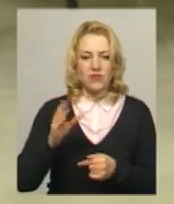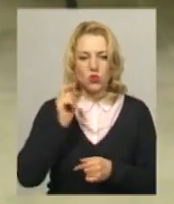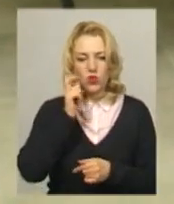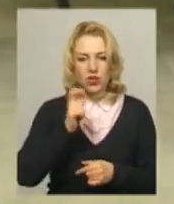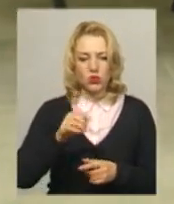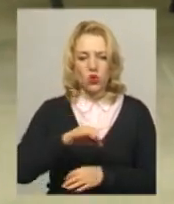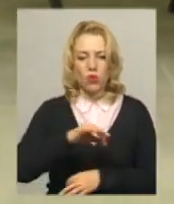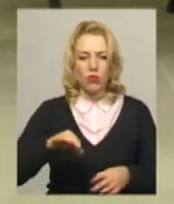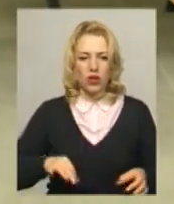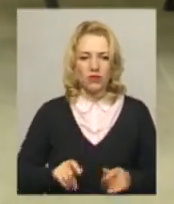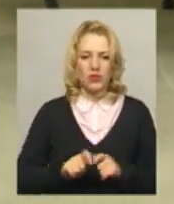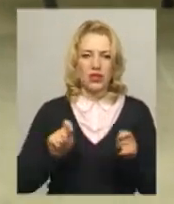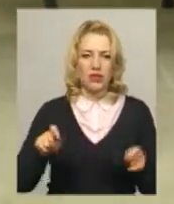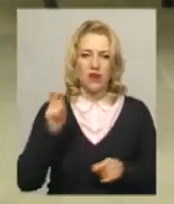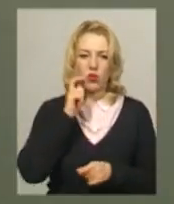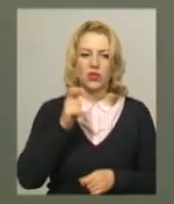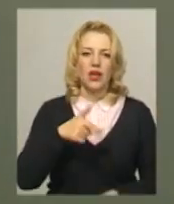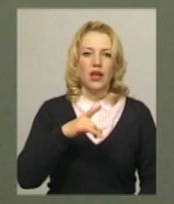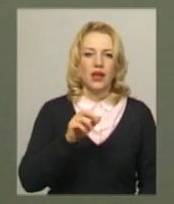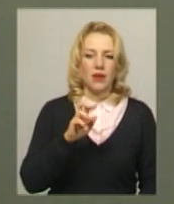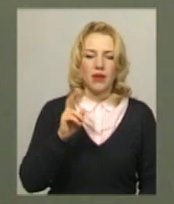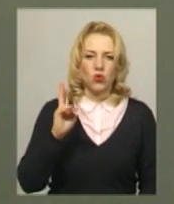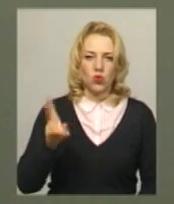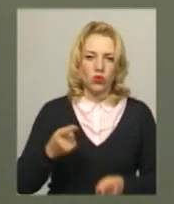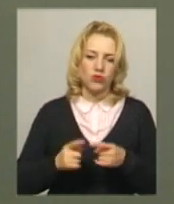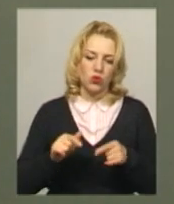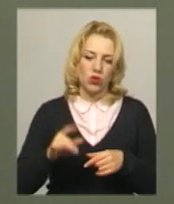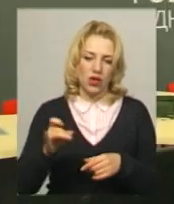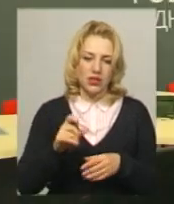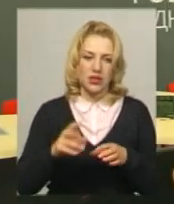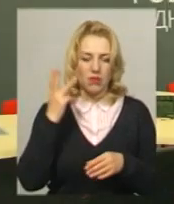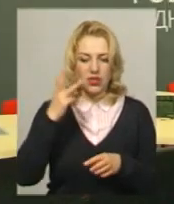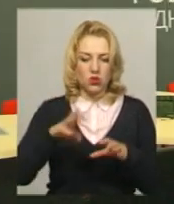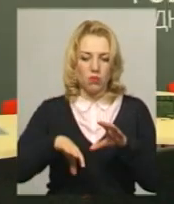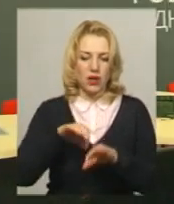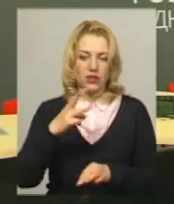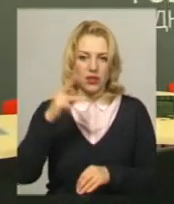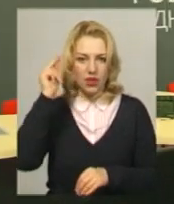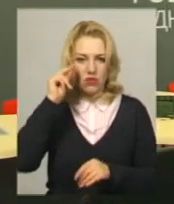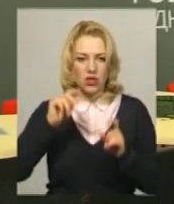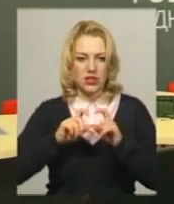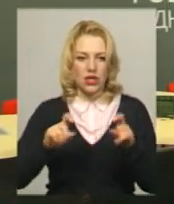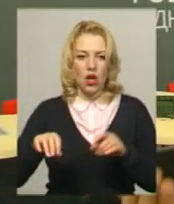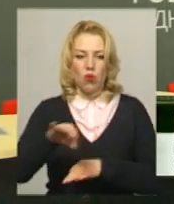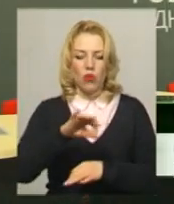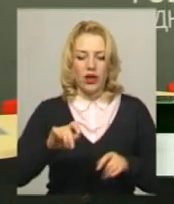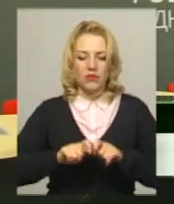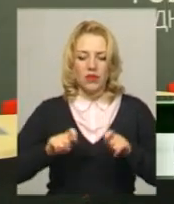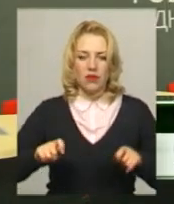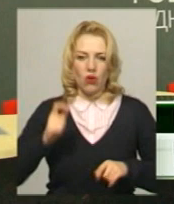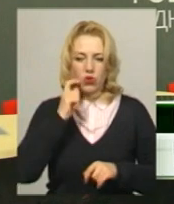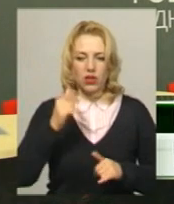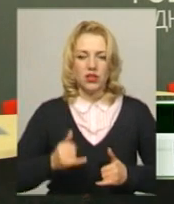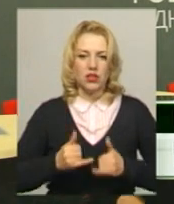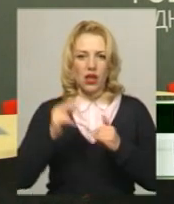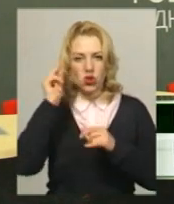проєкту «Відкриває Україну» Владислава Гребенюка, цього разу з Хмельницького обирали три навчальні заклади. Проєкт «Відкриває Україну» для школи дає